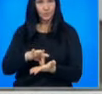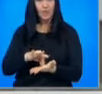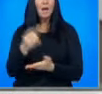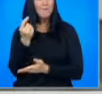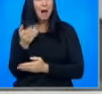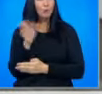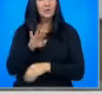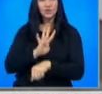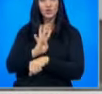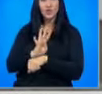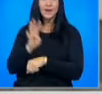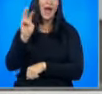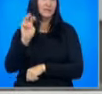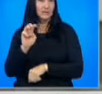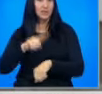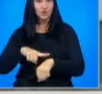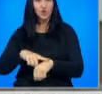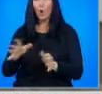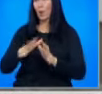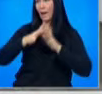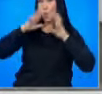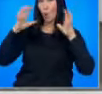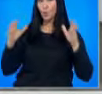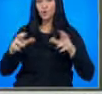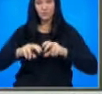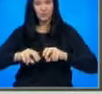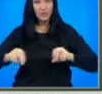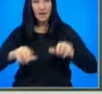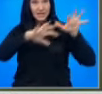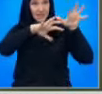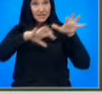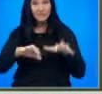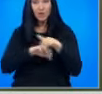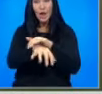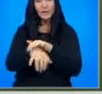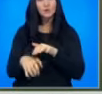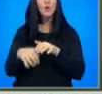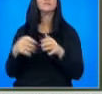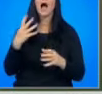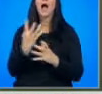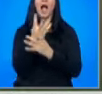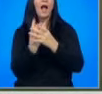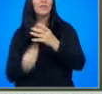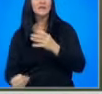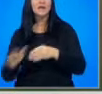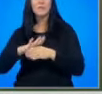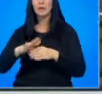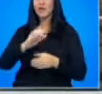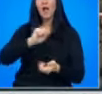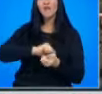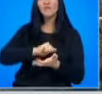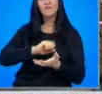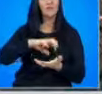Малко след 14.30 часа, голямо количество земна маса се свлича в изкуп за канализация в Перничкия квартал, Хумни дол.